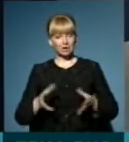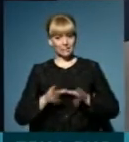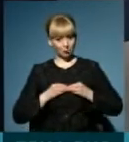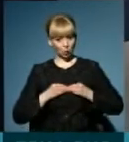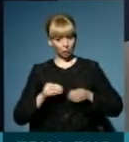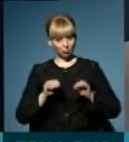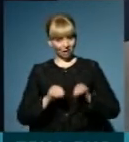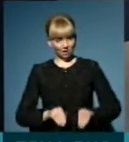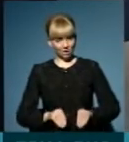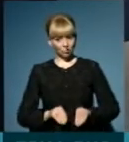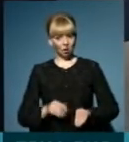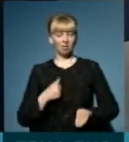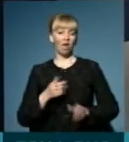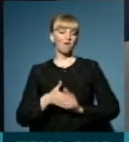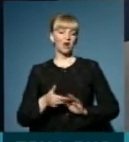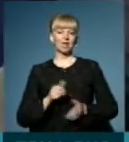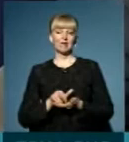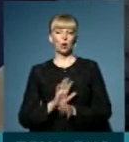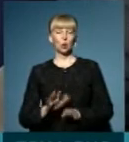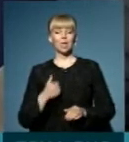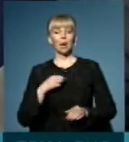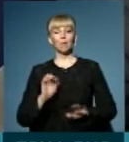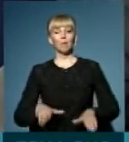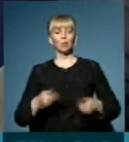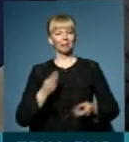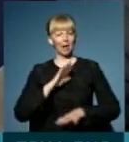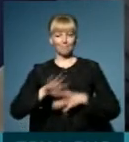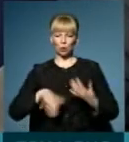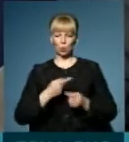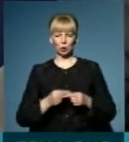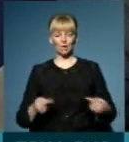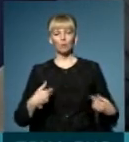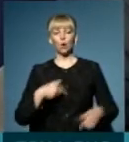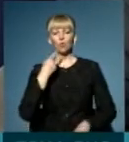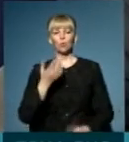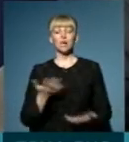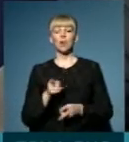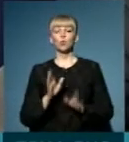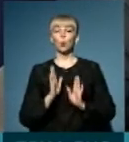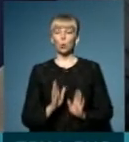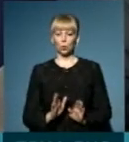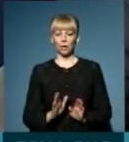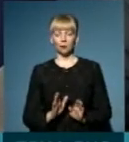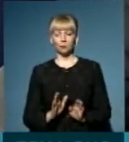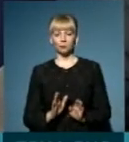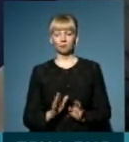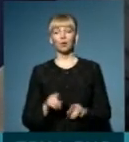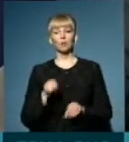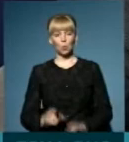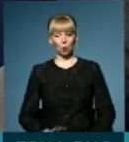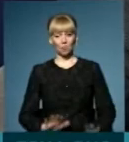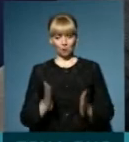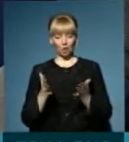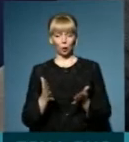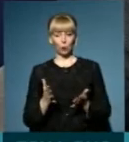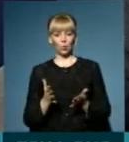декларацію, я на виклик не приймаю. Дивіться, я би пропонував не плутати ці речі. Ми говоримо про те, як воно буде, скажімо. В даному випадку